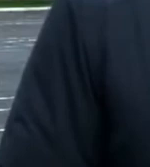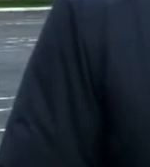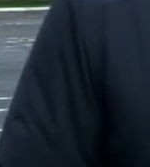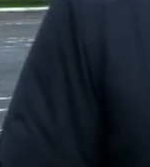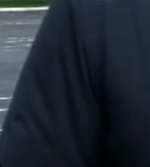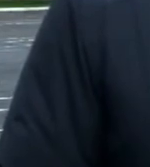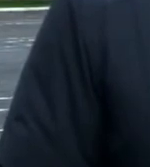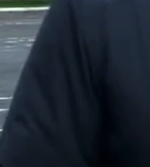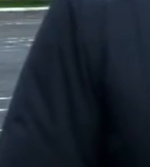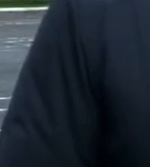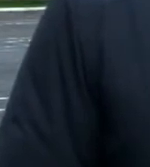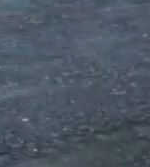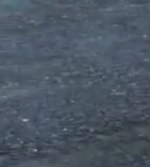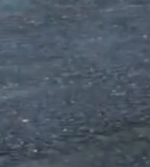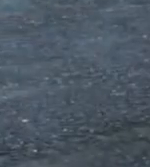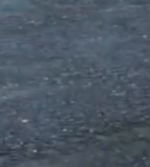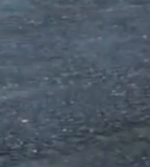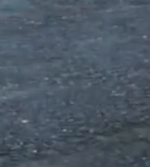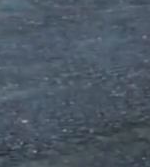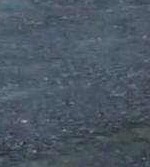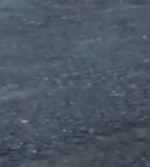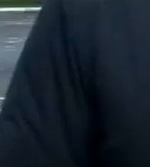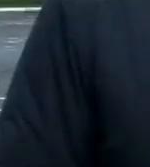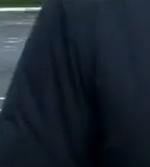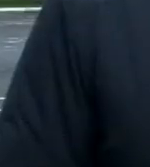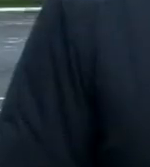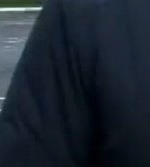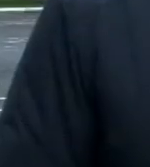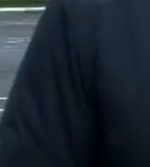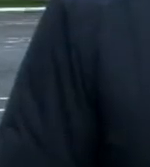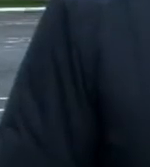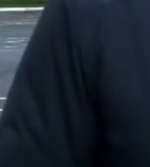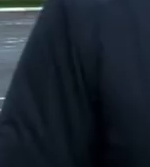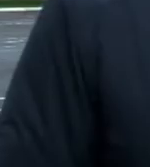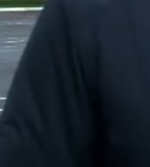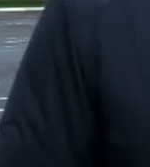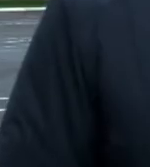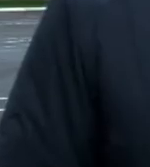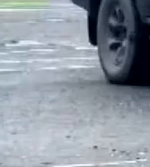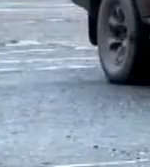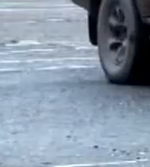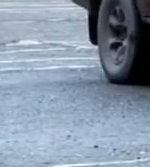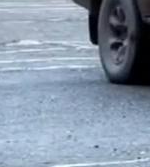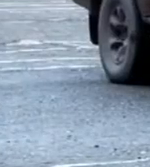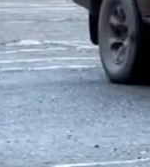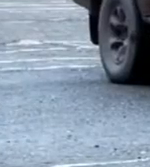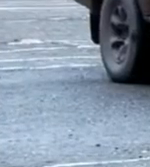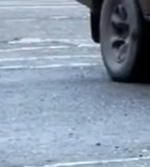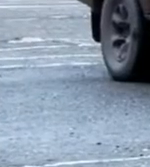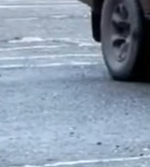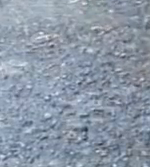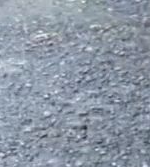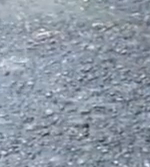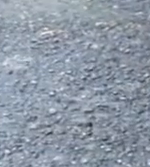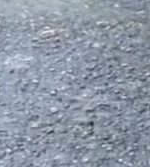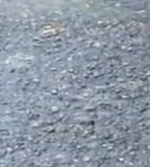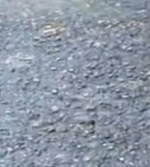своїм життям, розміновують поля для того, щоб відроджувалися мирне життя на Сході України. Цьогоріч це вже дев'ятий